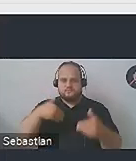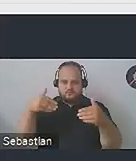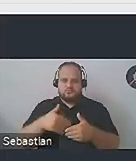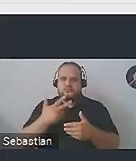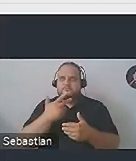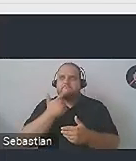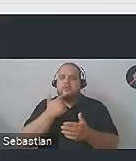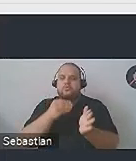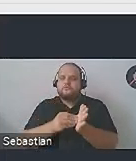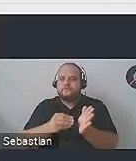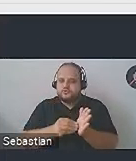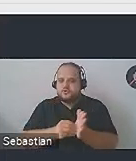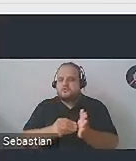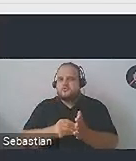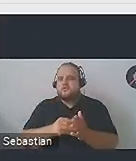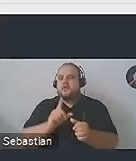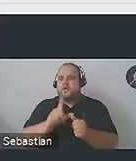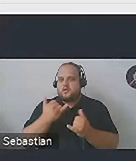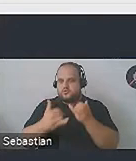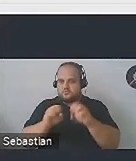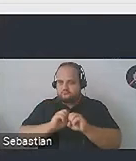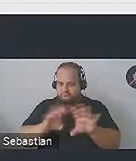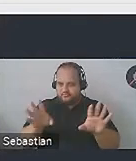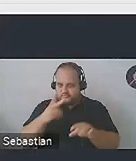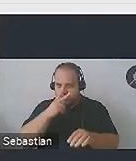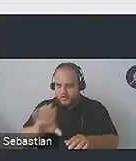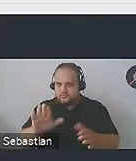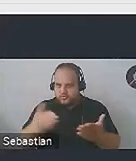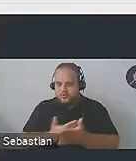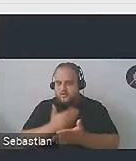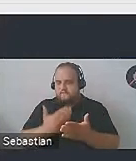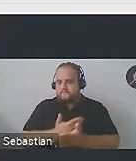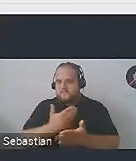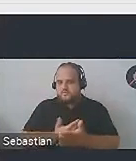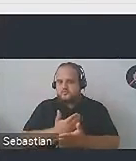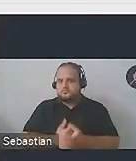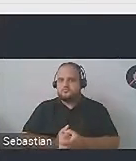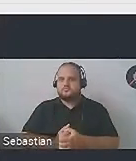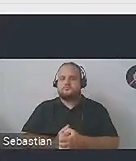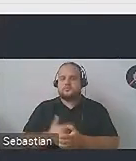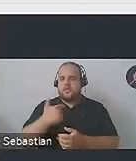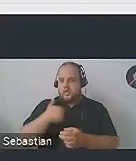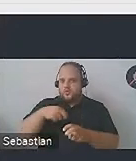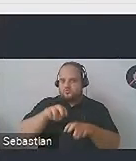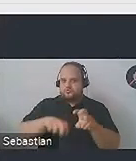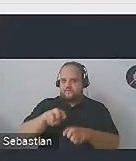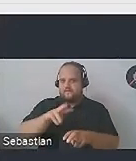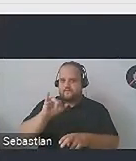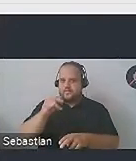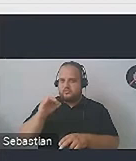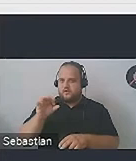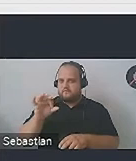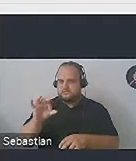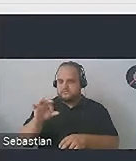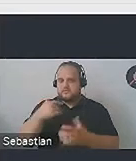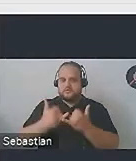niedoświadczonym użytkownikiem, jeżeli zaprezentujemy mu nową dla niego technologię. Ja korzystam z Windowsów. Jeżeli dostanę telefon